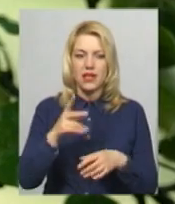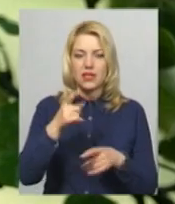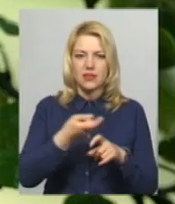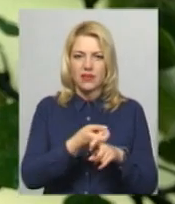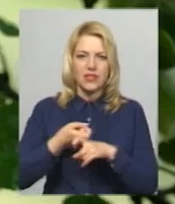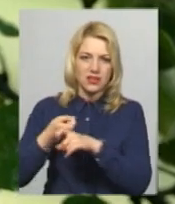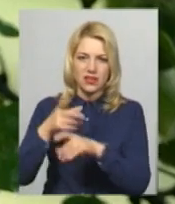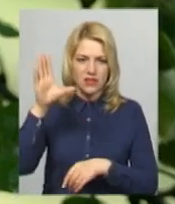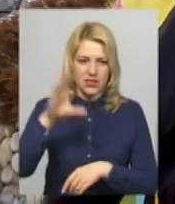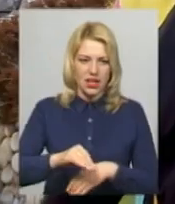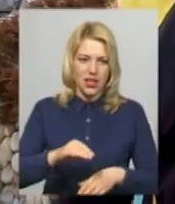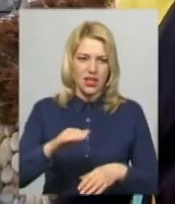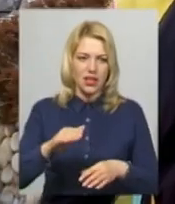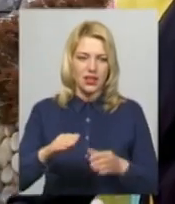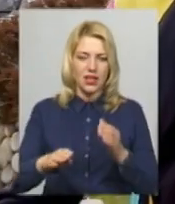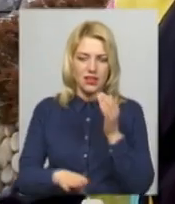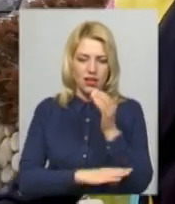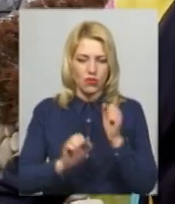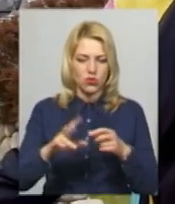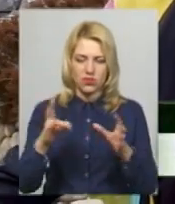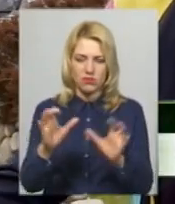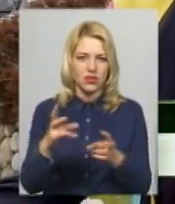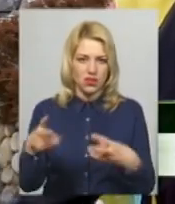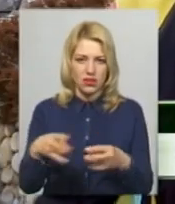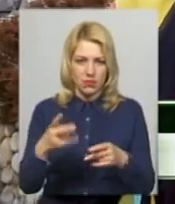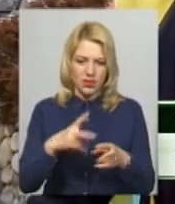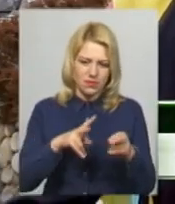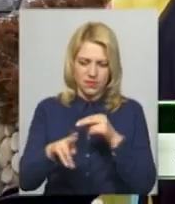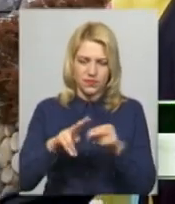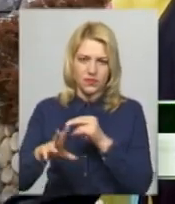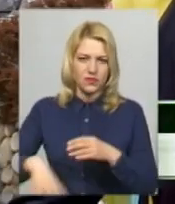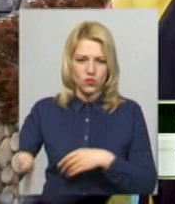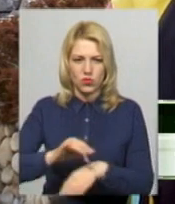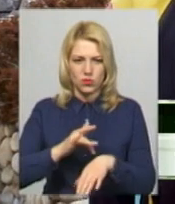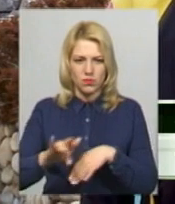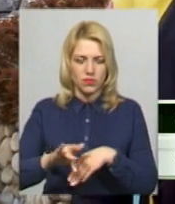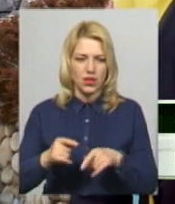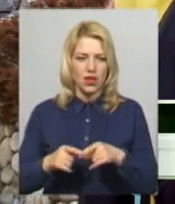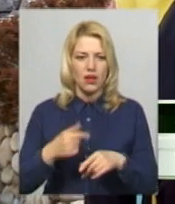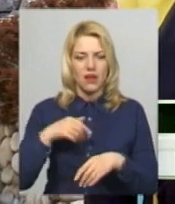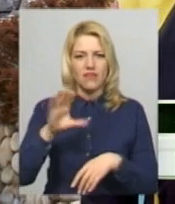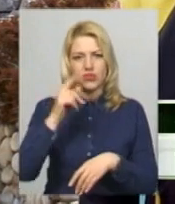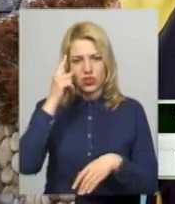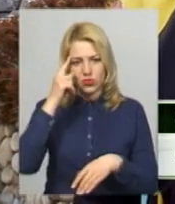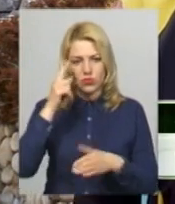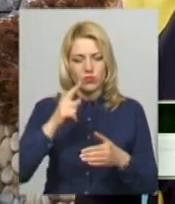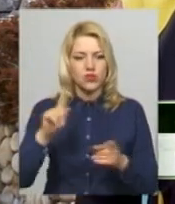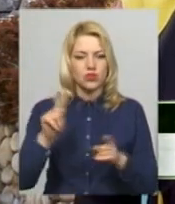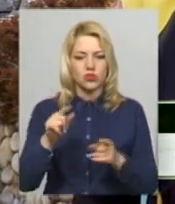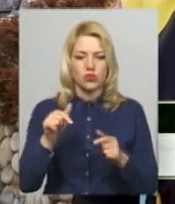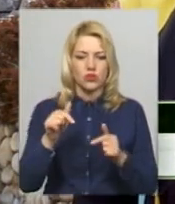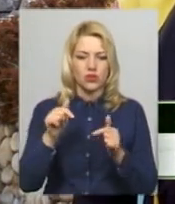заразитися все дерево. Всі надіялися, що ось воно, нарешті ми поїмо тих абрикосів і